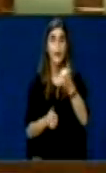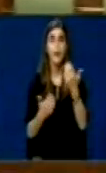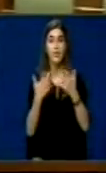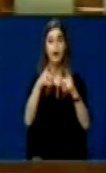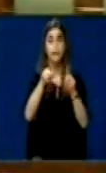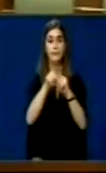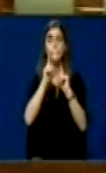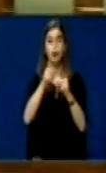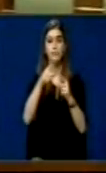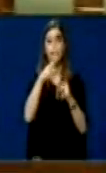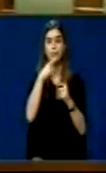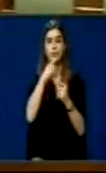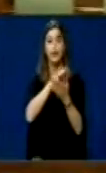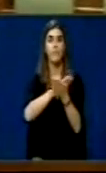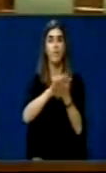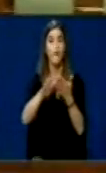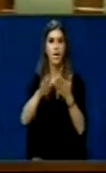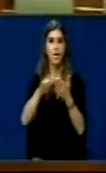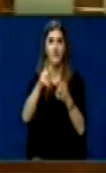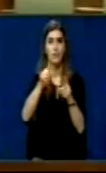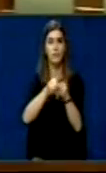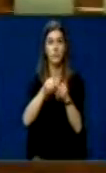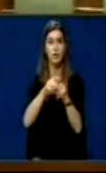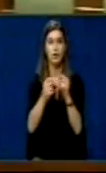Kërëngritja e armatosër